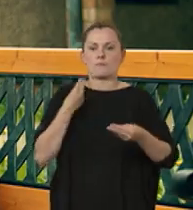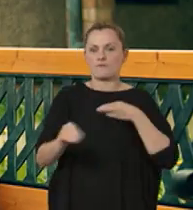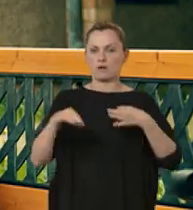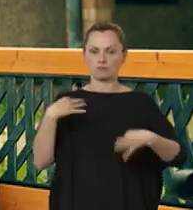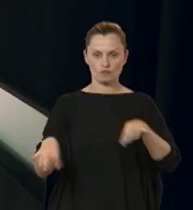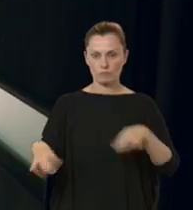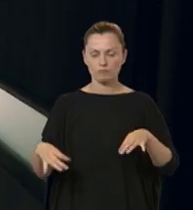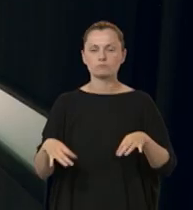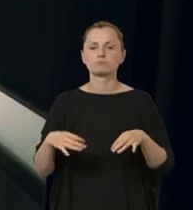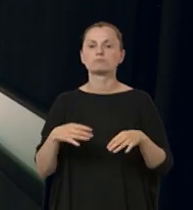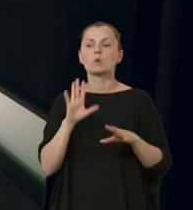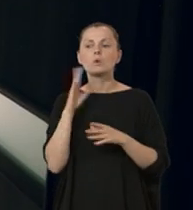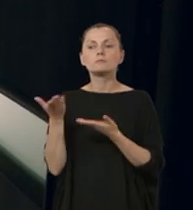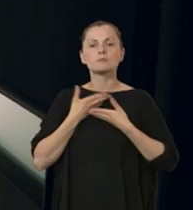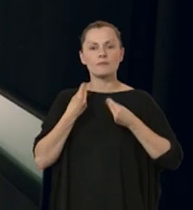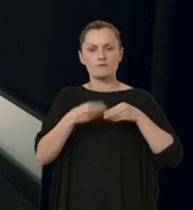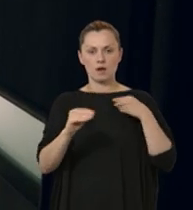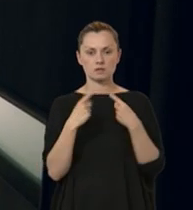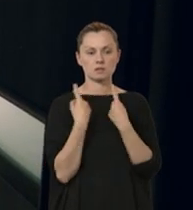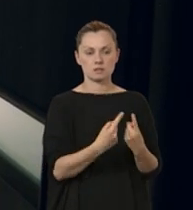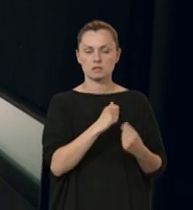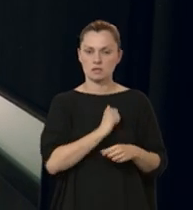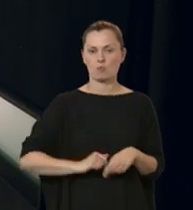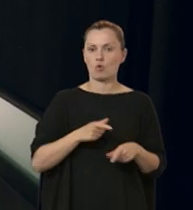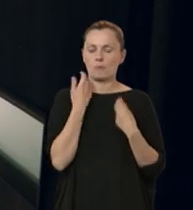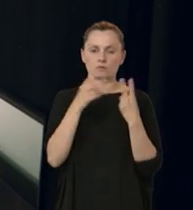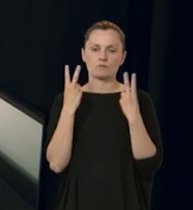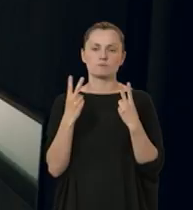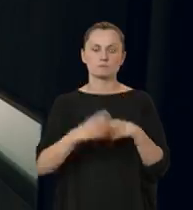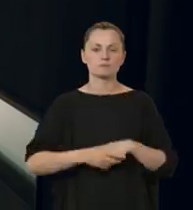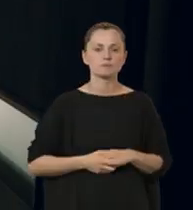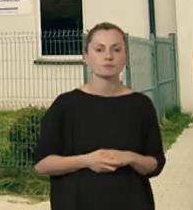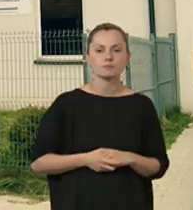większą swobodę. Idziemy w samodzielność, gdzie to jest bardzo ważne.